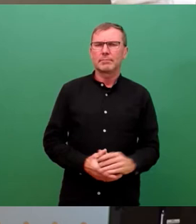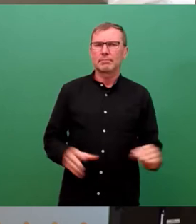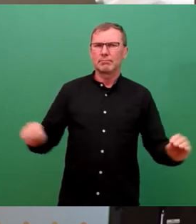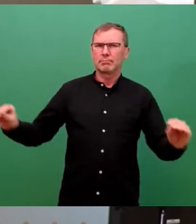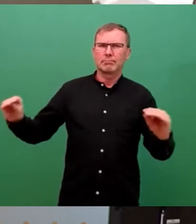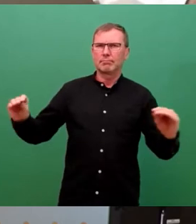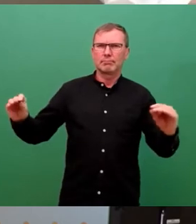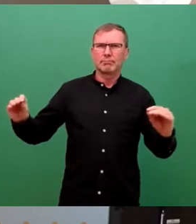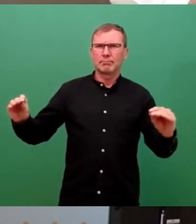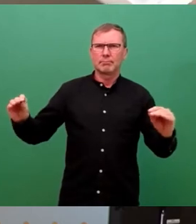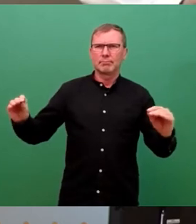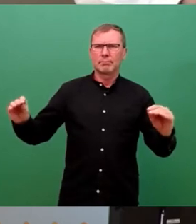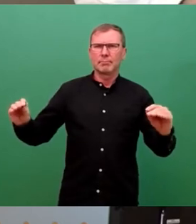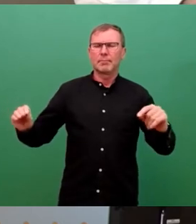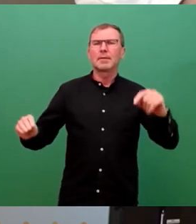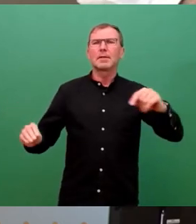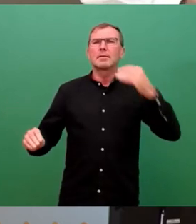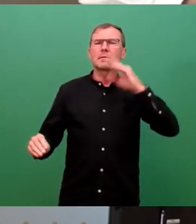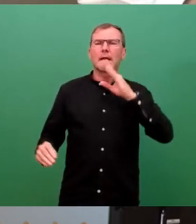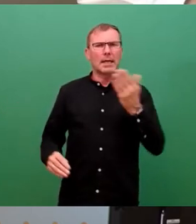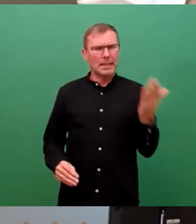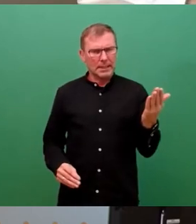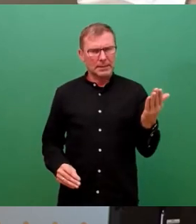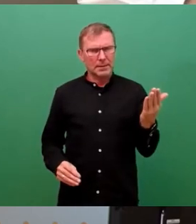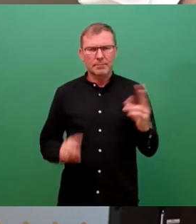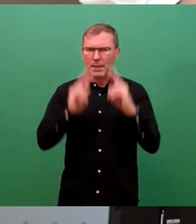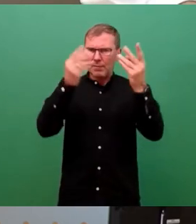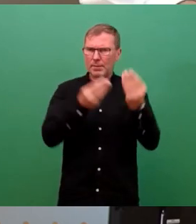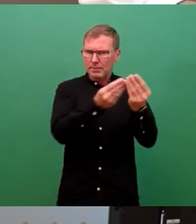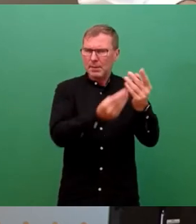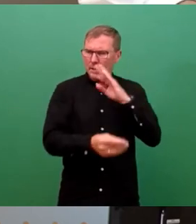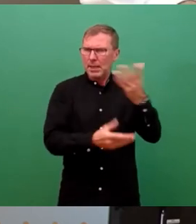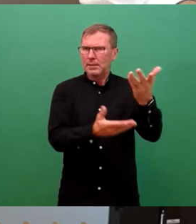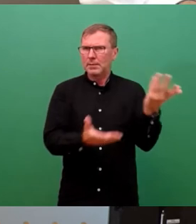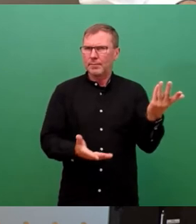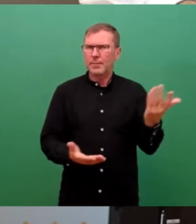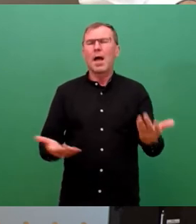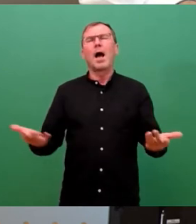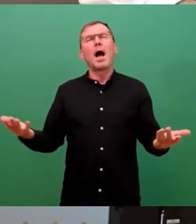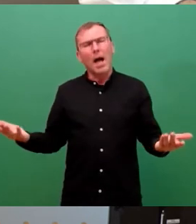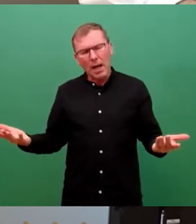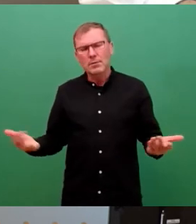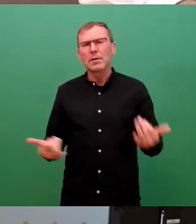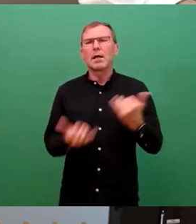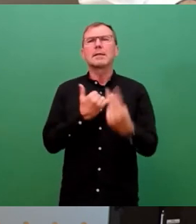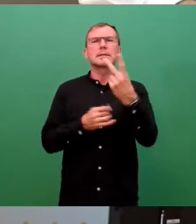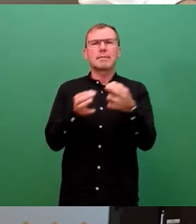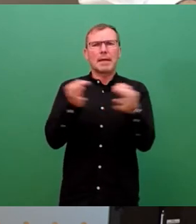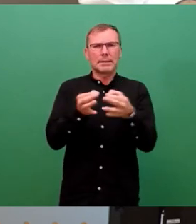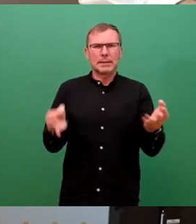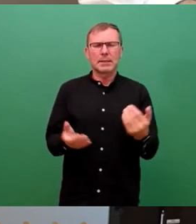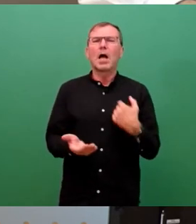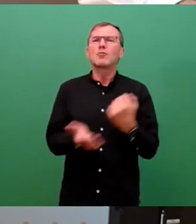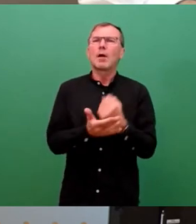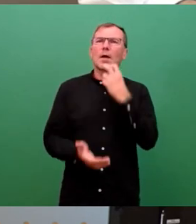Bitte jetzt hier dem Redner über die Aufmerksamkeit schenken. Also, die letzten zwei Sätze, das Sparen von Energie wird